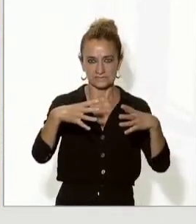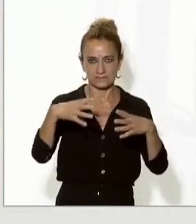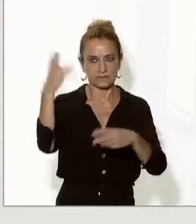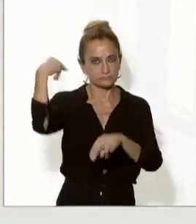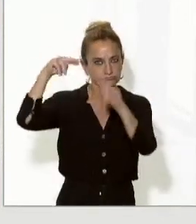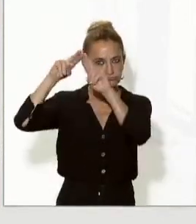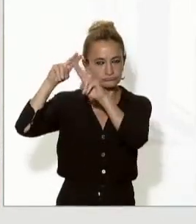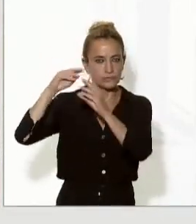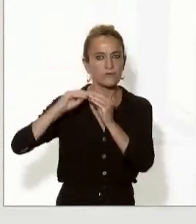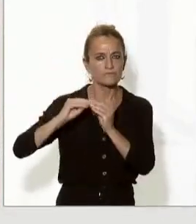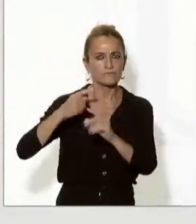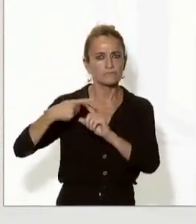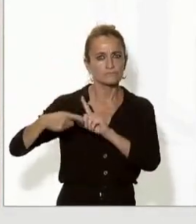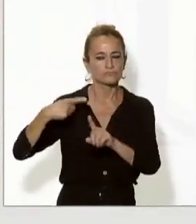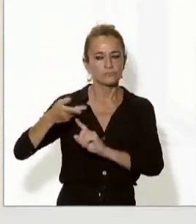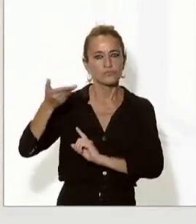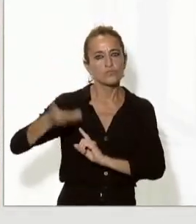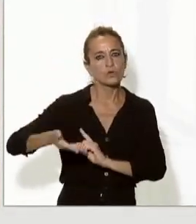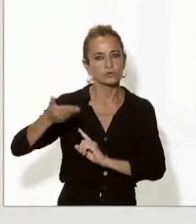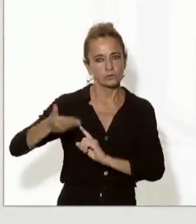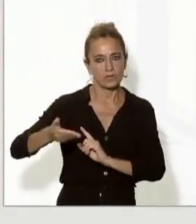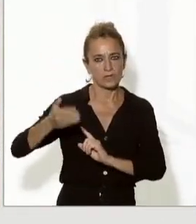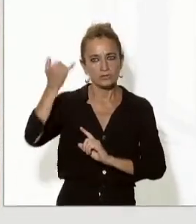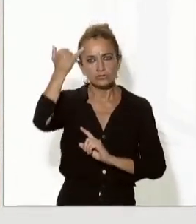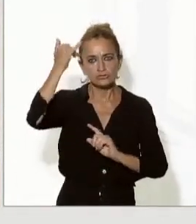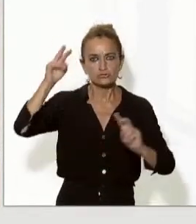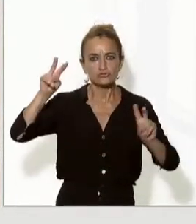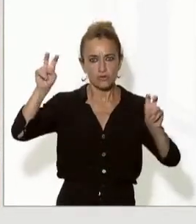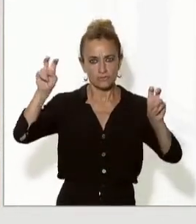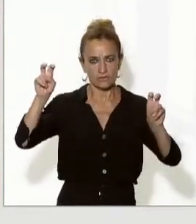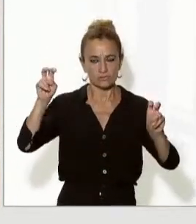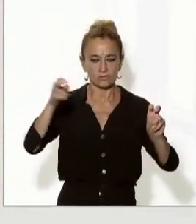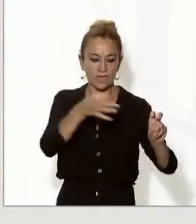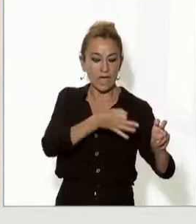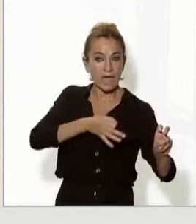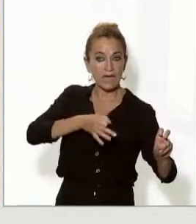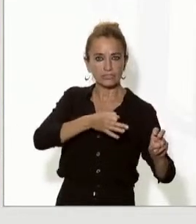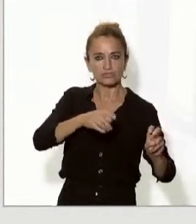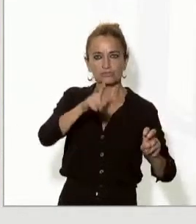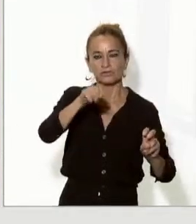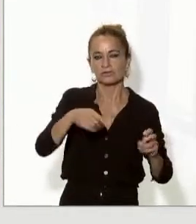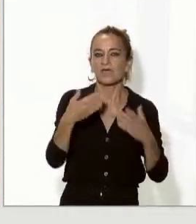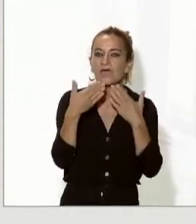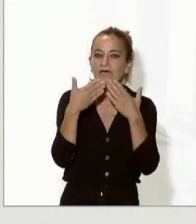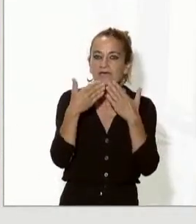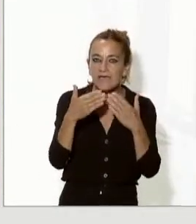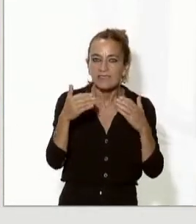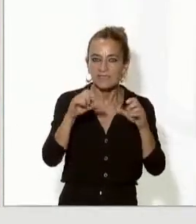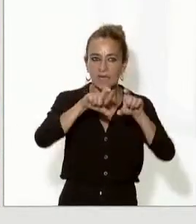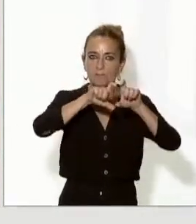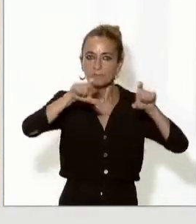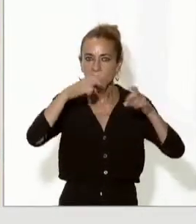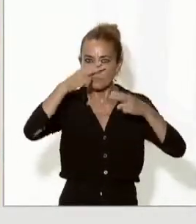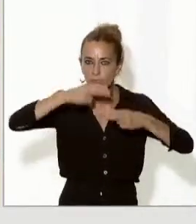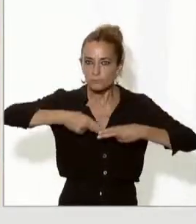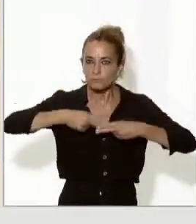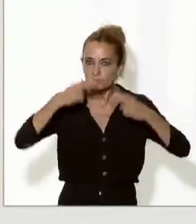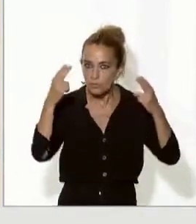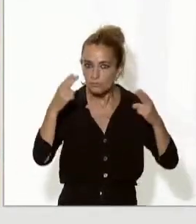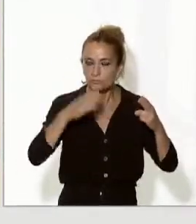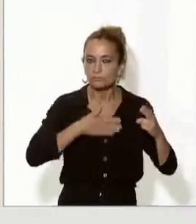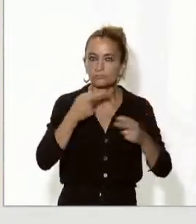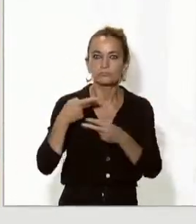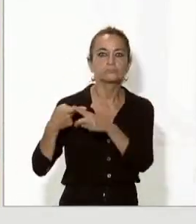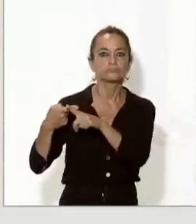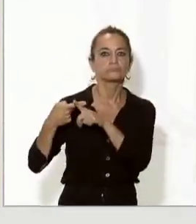i molt noves i també des del punt de vista d'Andorra a través de la nostra operadora pública, en aquest cas FEDA, podem compartir